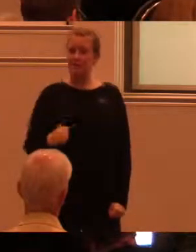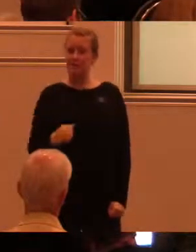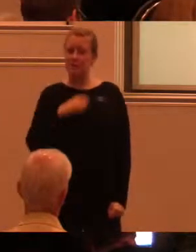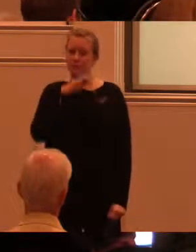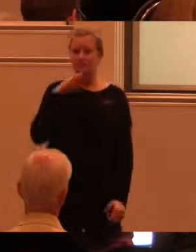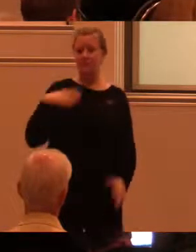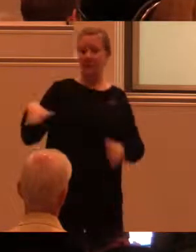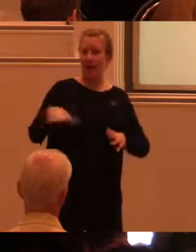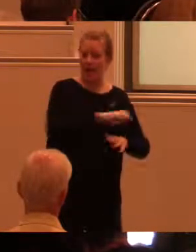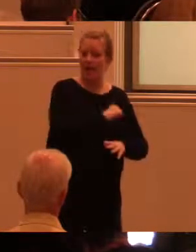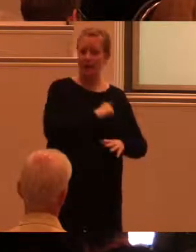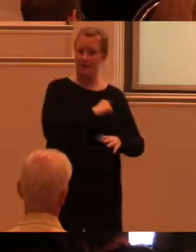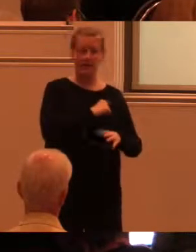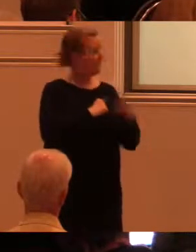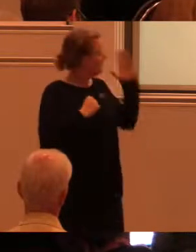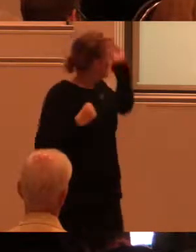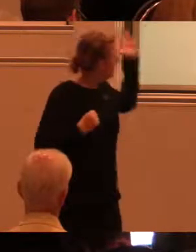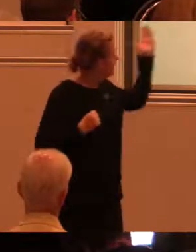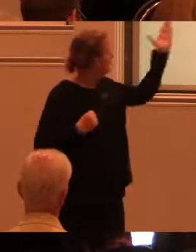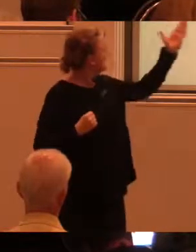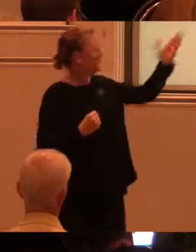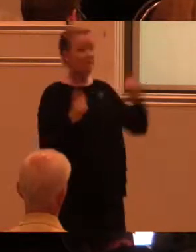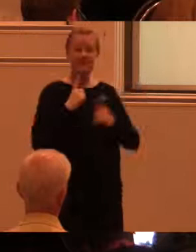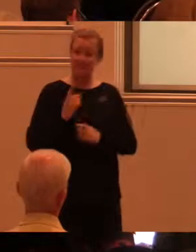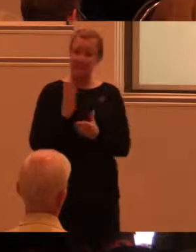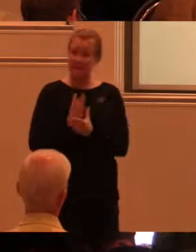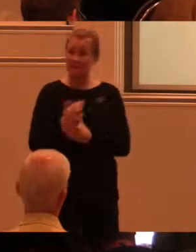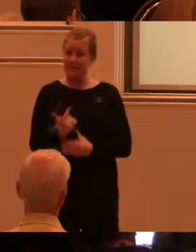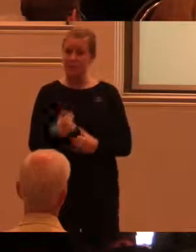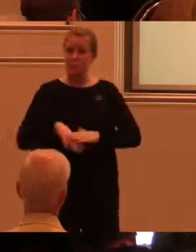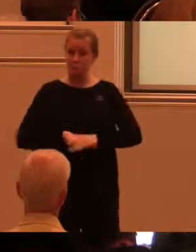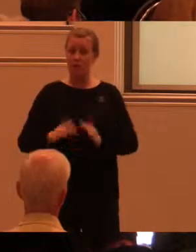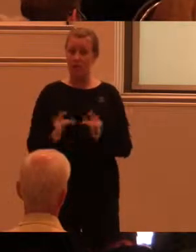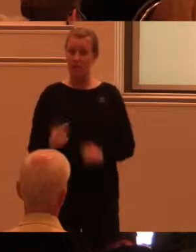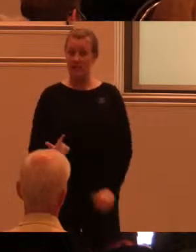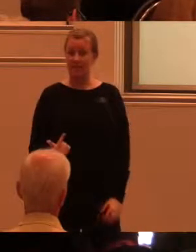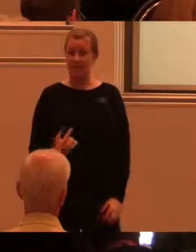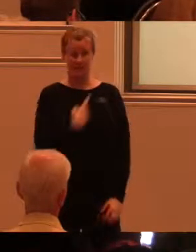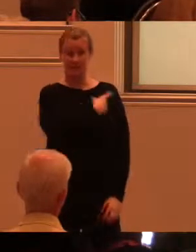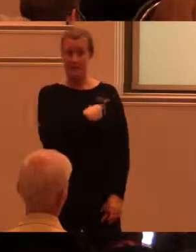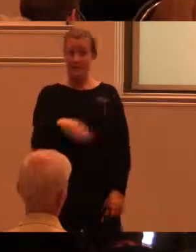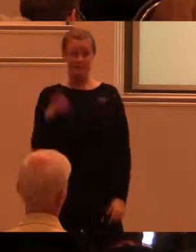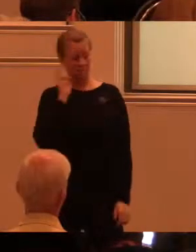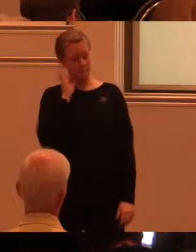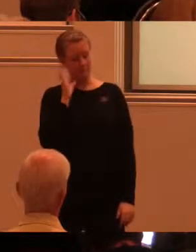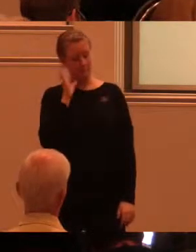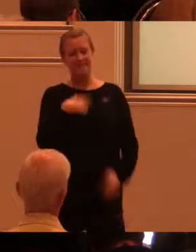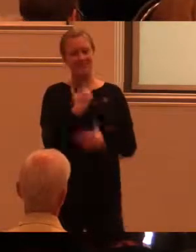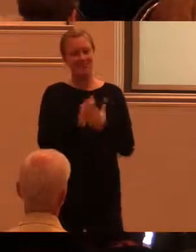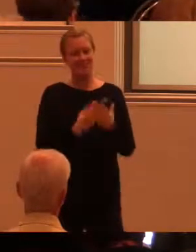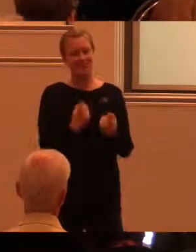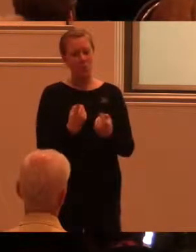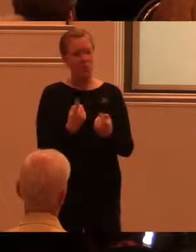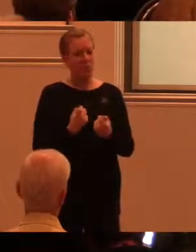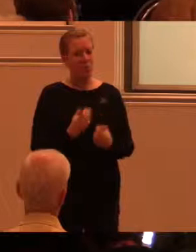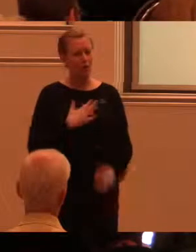grundläggande friheter. Och det är ju, jag tycker det är en fantastisk designutmaning. Jag